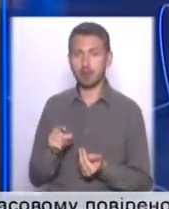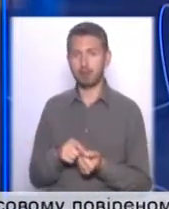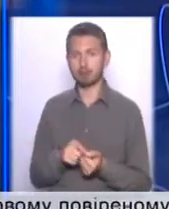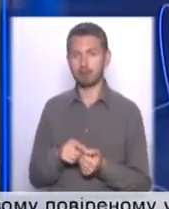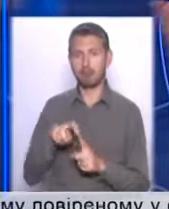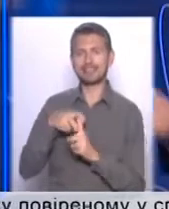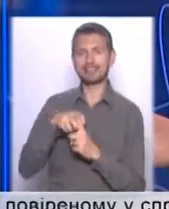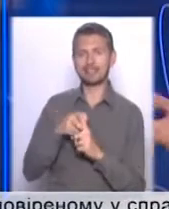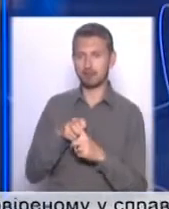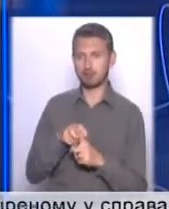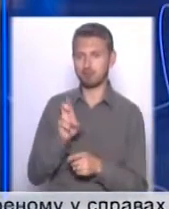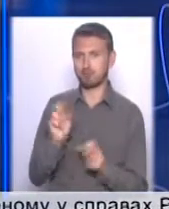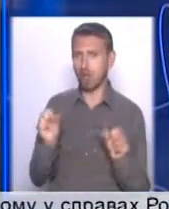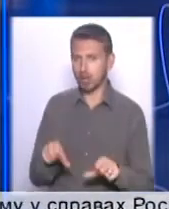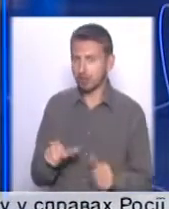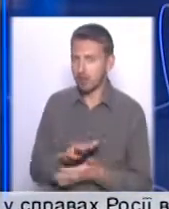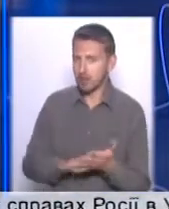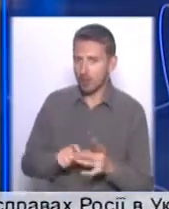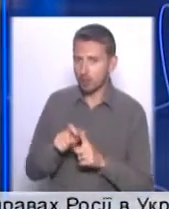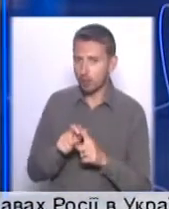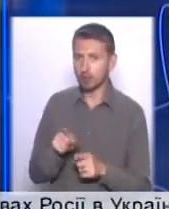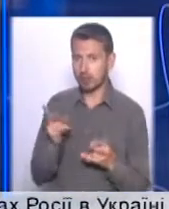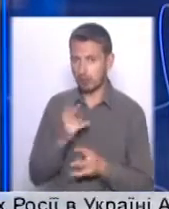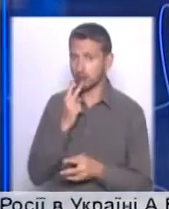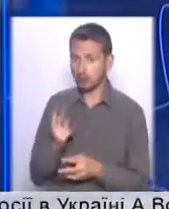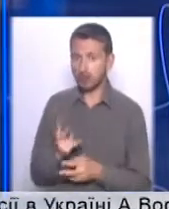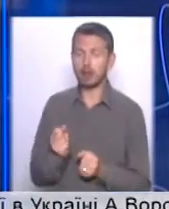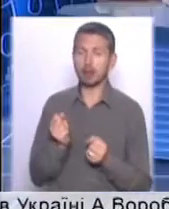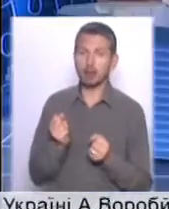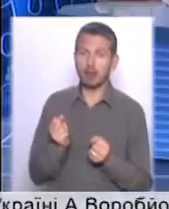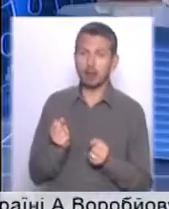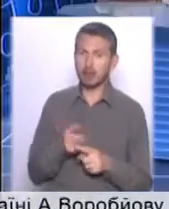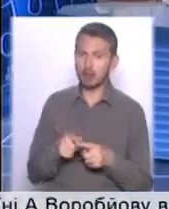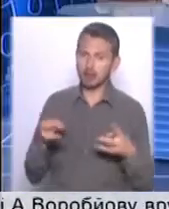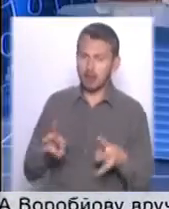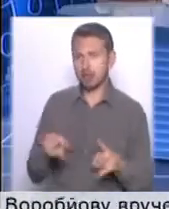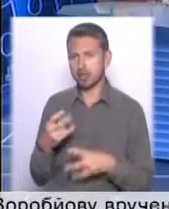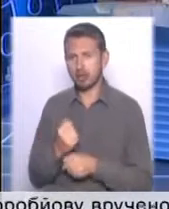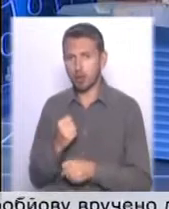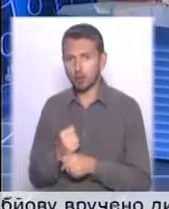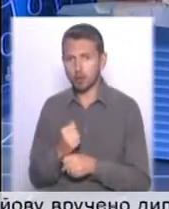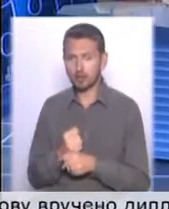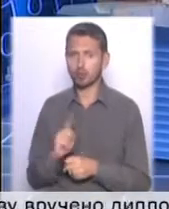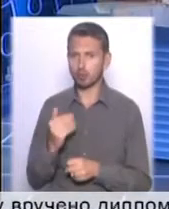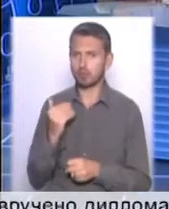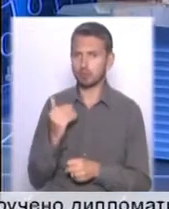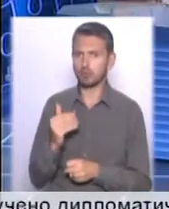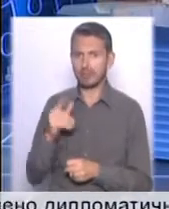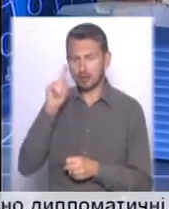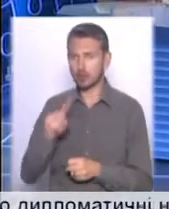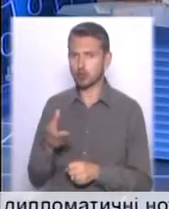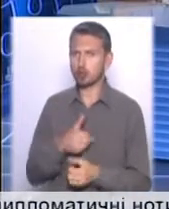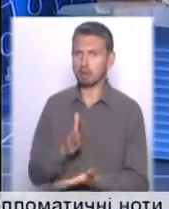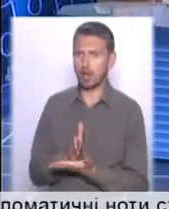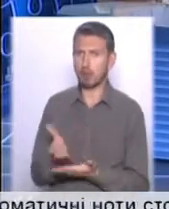вибачаєте, на слові, треба ж подивитися, наскільки це сьогодні треба зробити і якомога швидше, щоб просто дійсно, як ви абсолютно справедливо сказали, знати, що ми маємо.